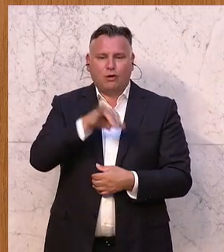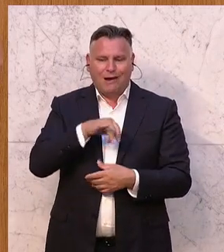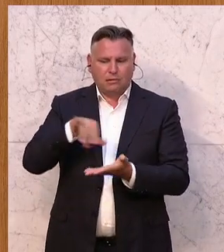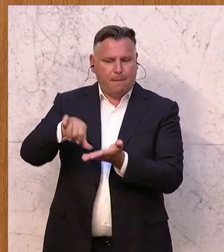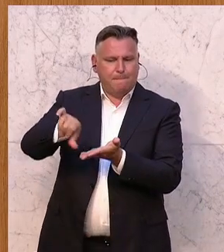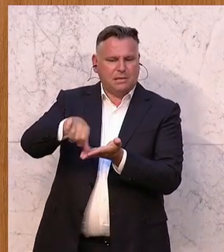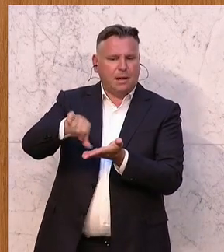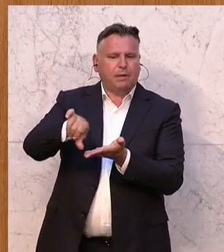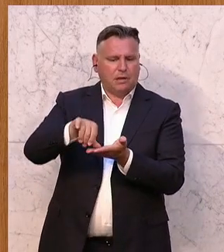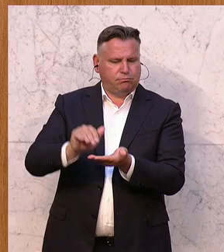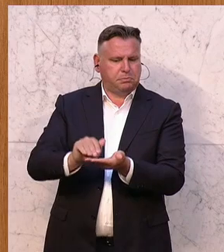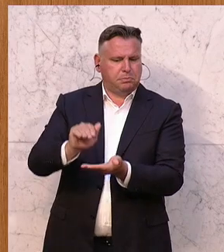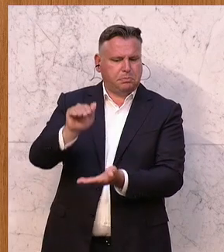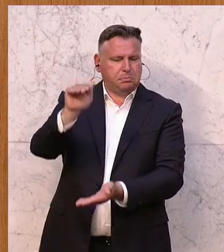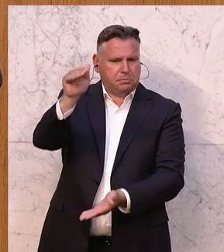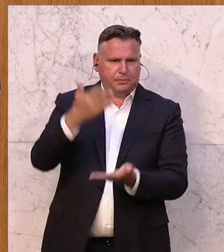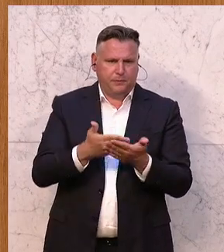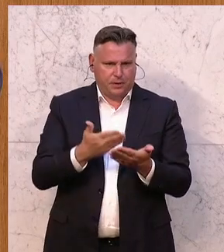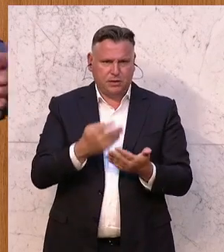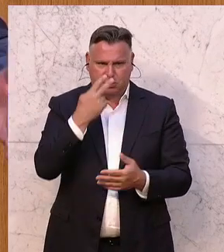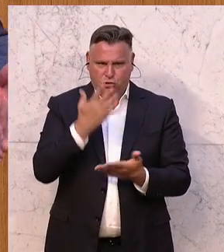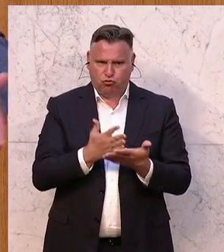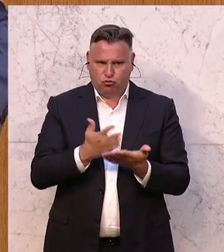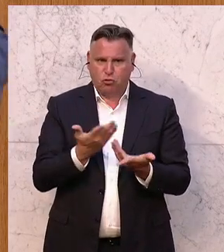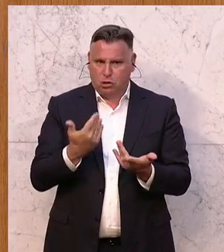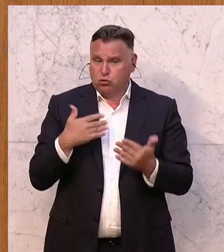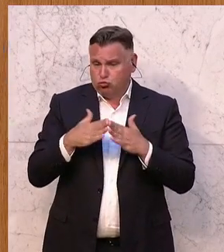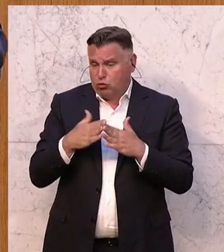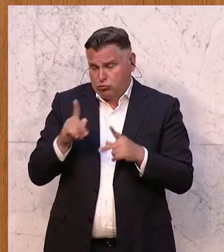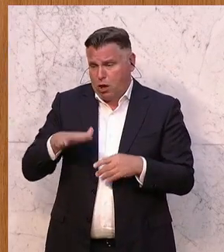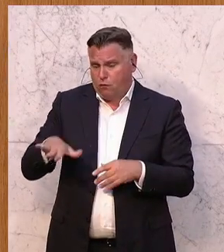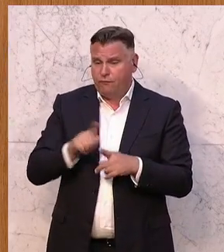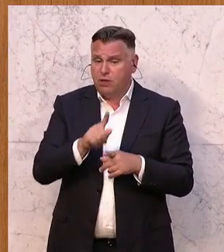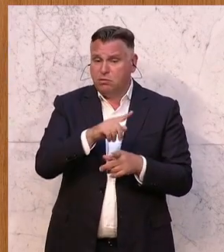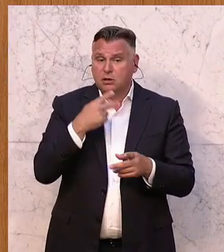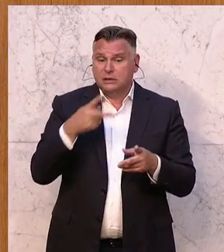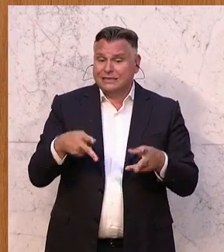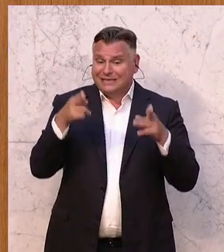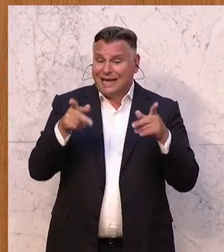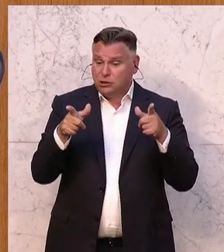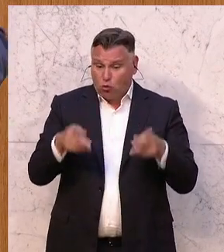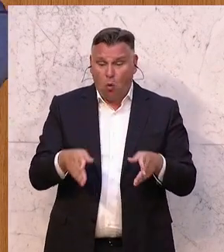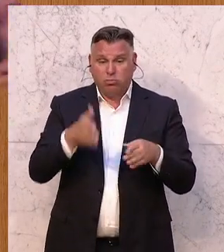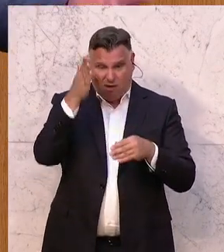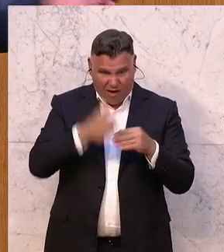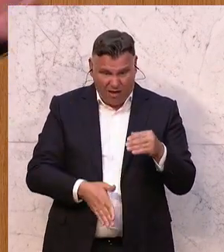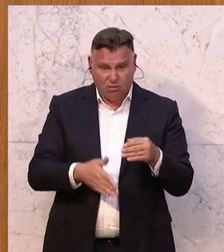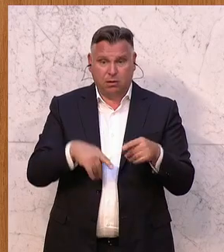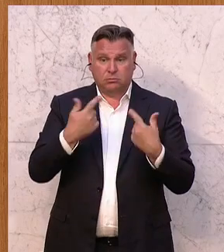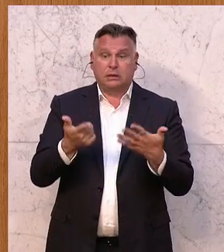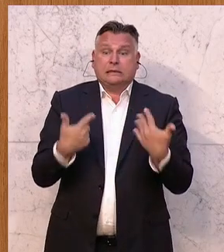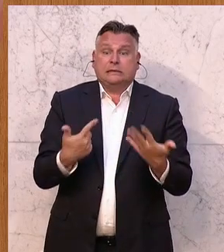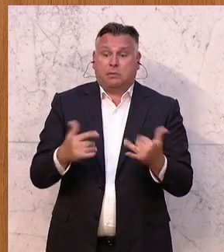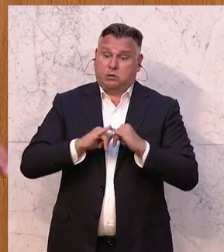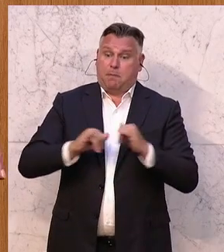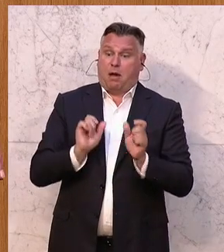Und wir wissen selbst von unseren Betrieben zu Hause, wenn die Mitarbeiter, weil die Saison zu Ende ist, abgemeldet werden, kommen 70 Briefe ins Haus